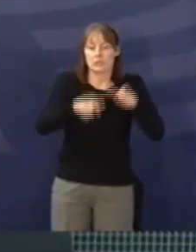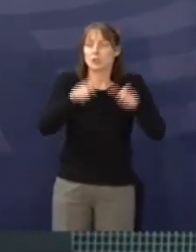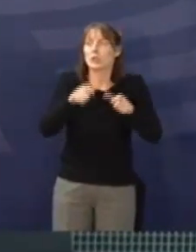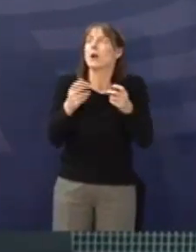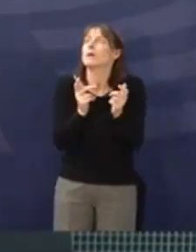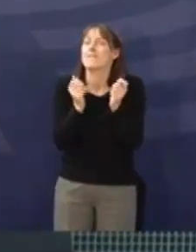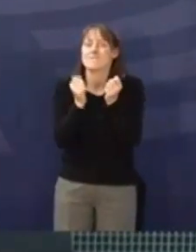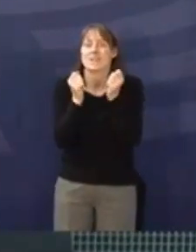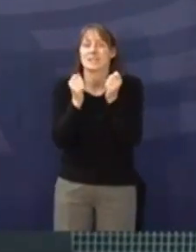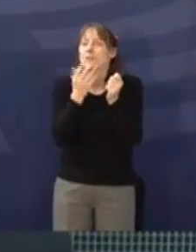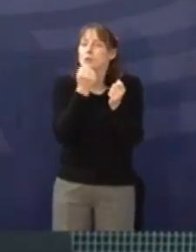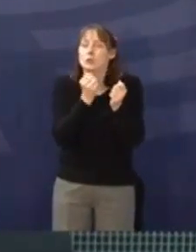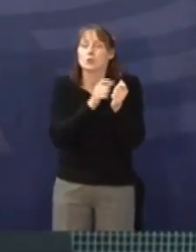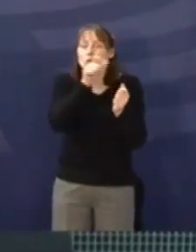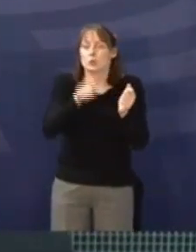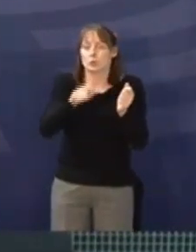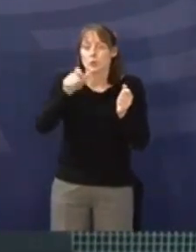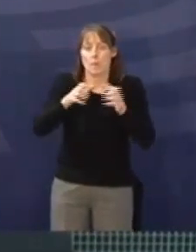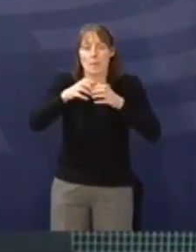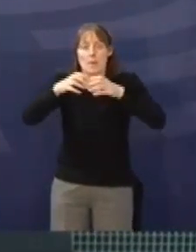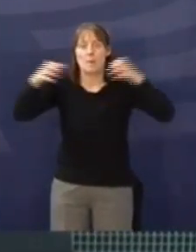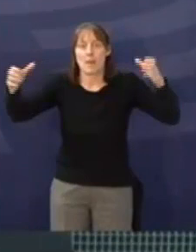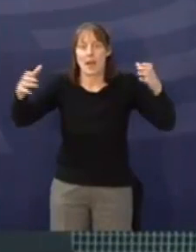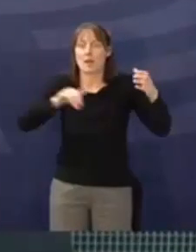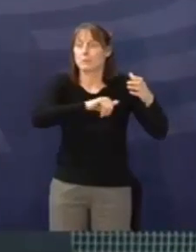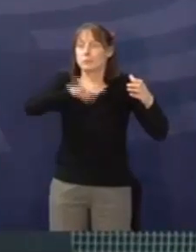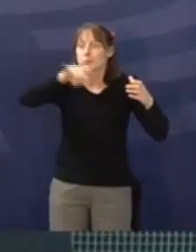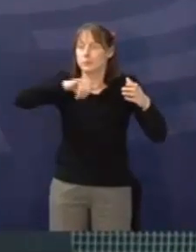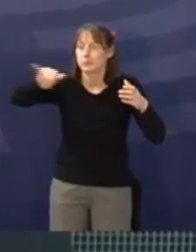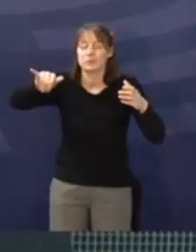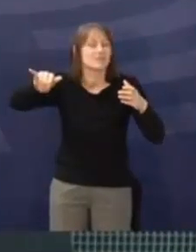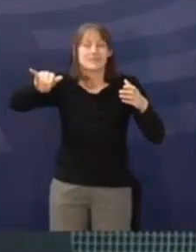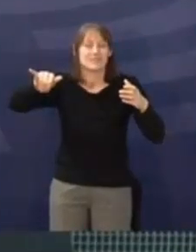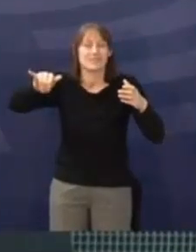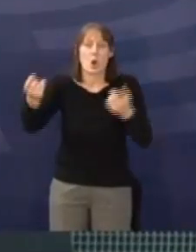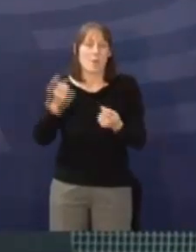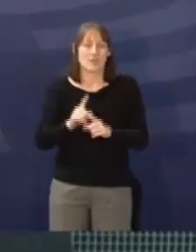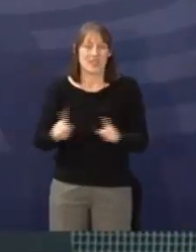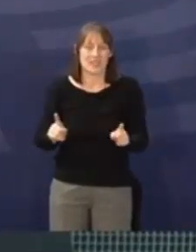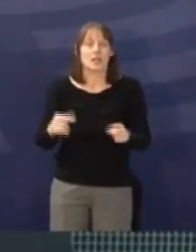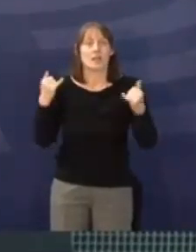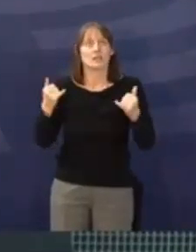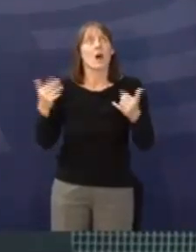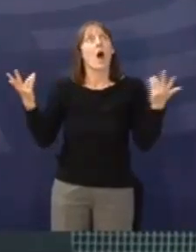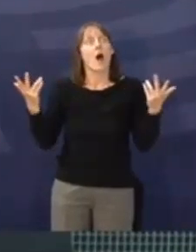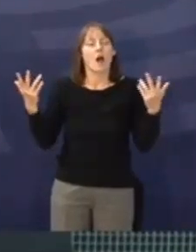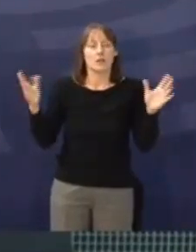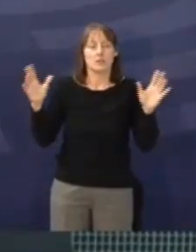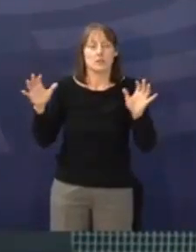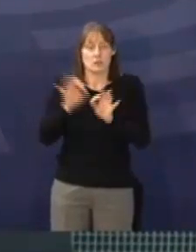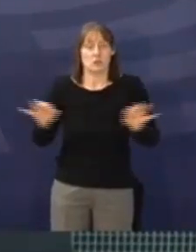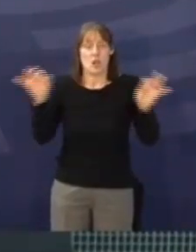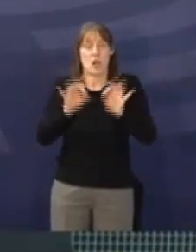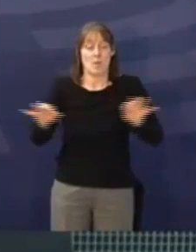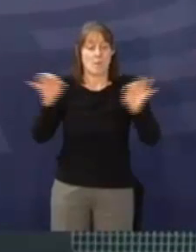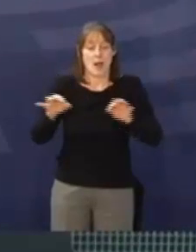gewettet hat. Jetzt wird die Zukunft der Luftfahrt rabenschwarz gezeichnet, was genauso übertrieben ist. Der Markt allein kann es